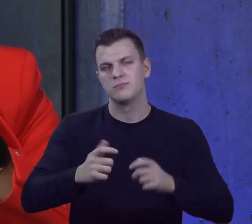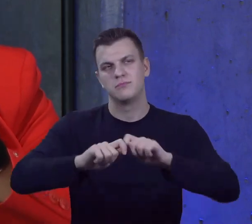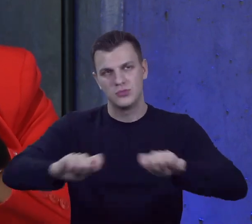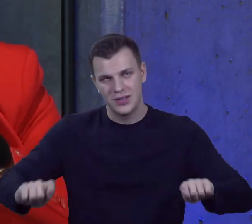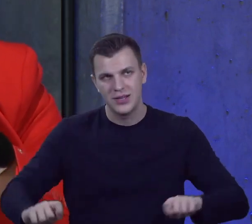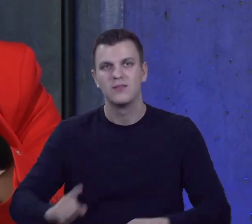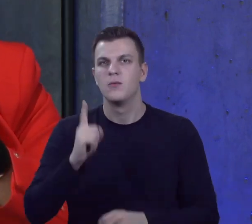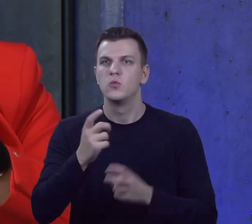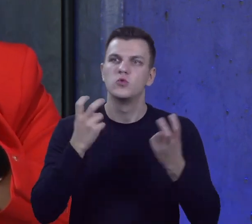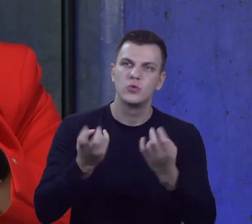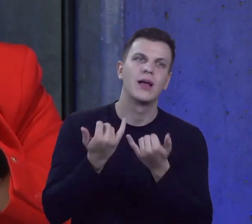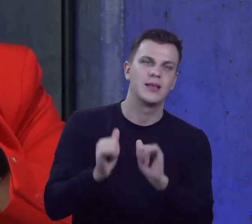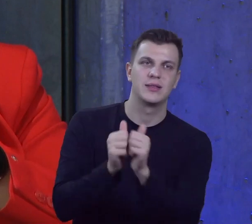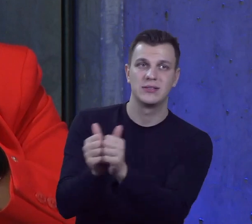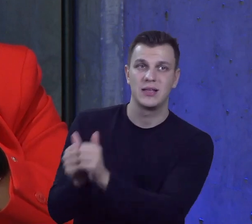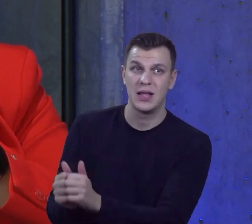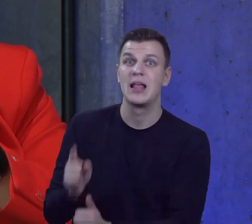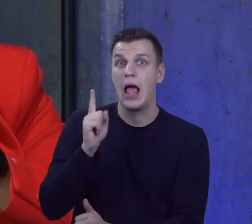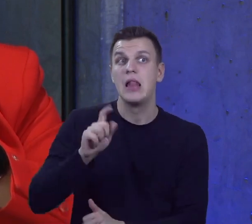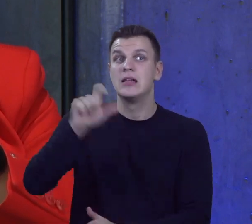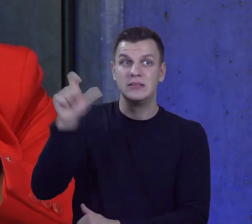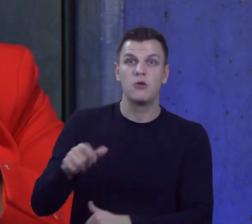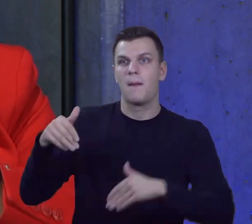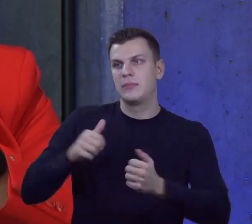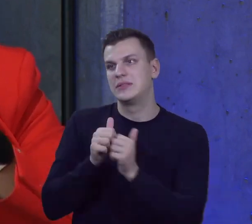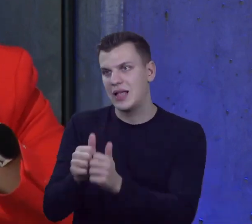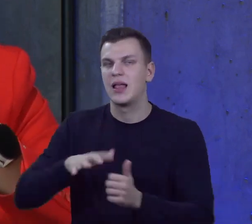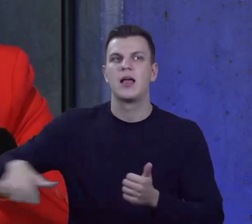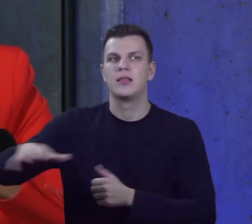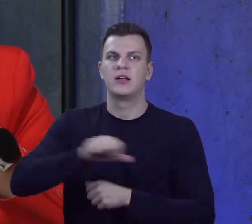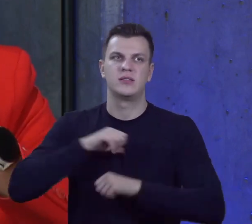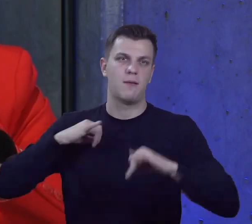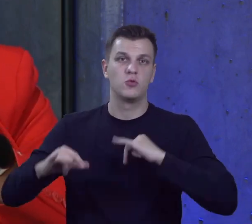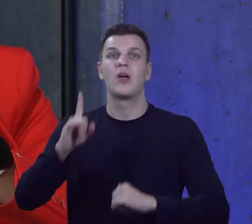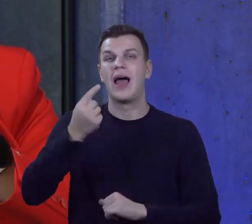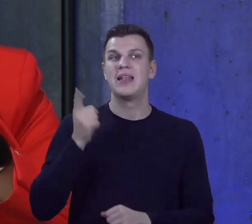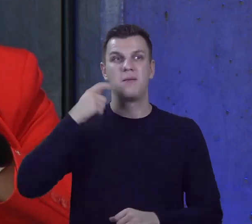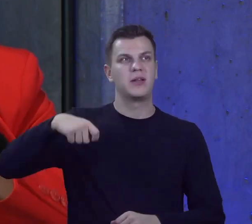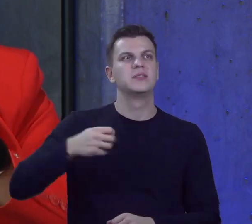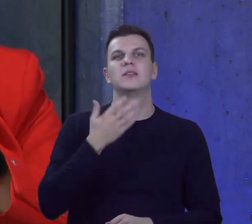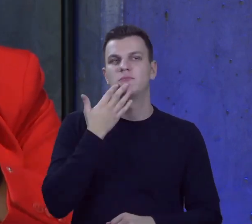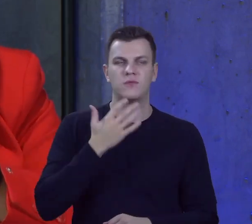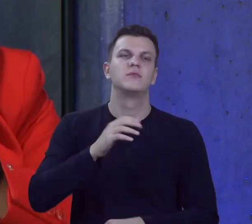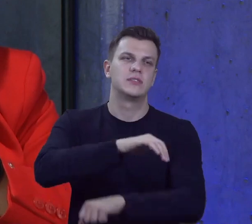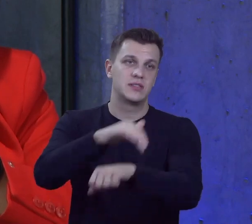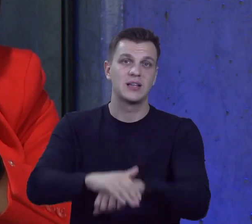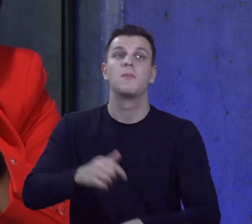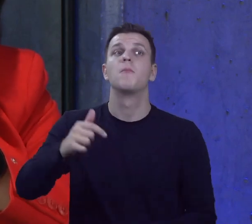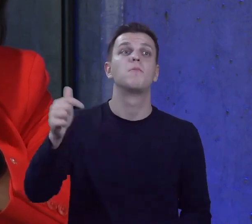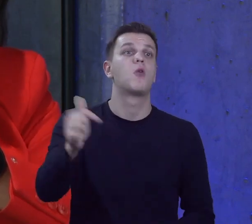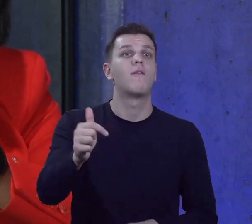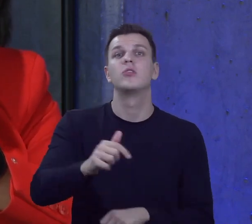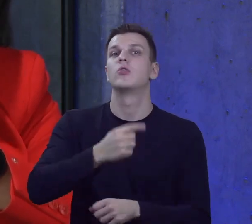znaleźć jakieś inne wyzwania, aczkolwiek ono może być cały czas w obszarze samorządu. Ale zgadzam się z Panem Prezydentem, że to powinna być decyzja